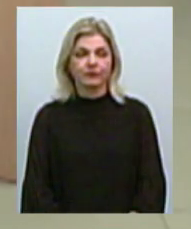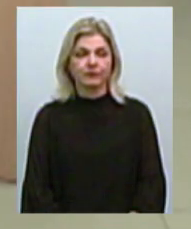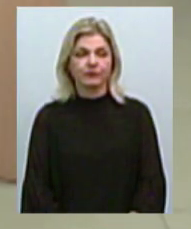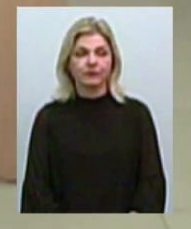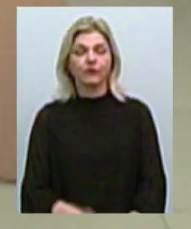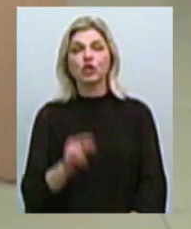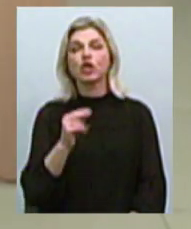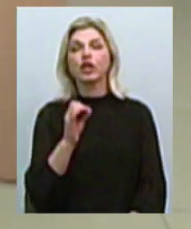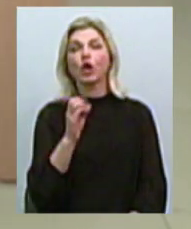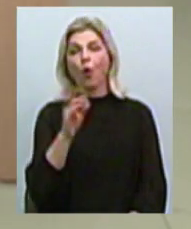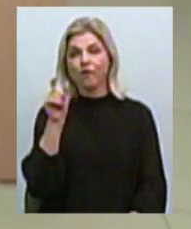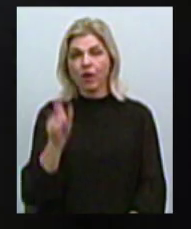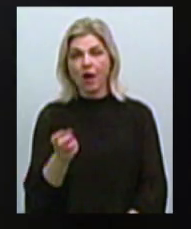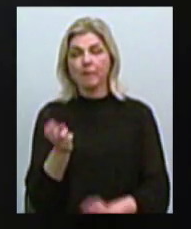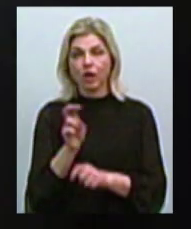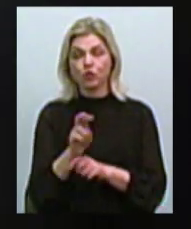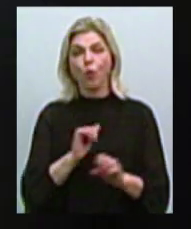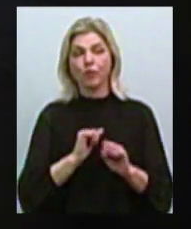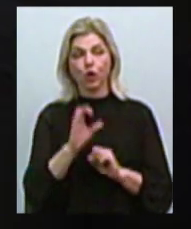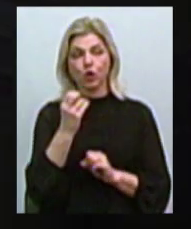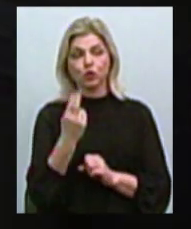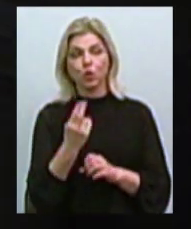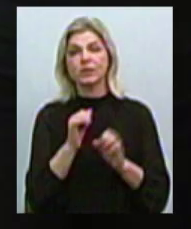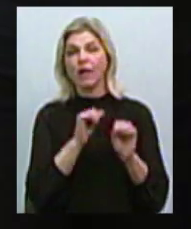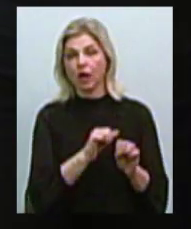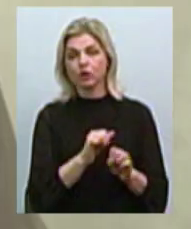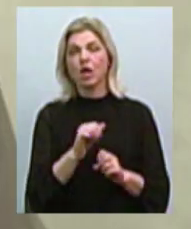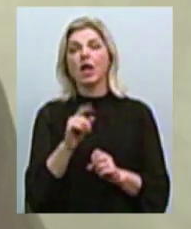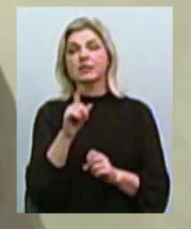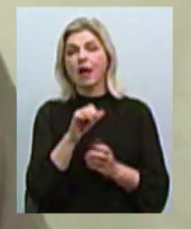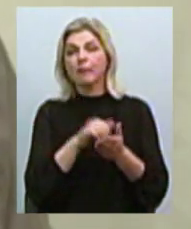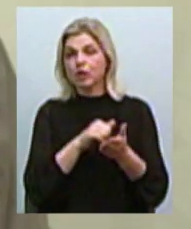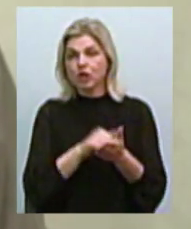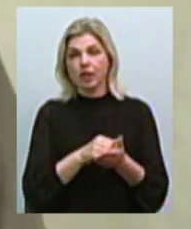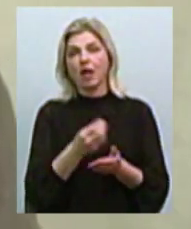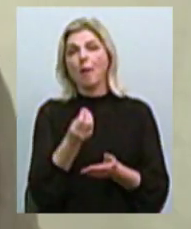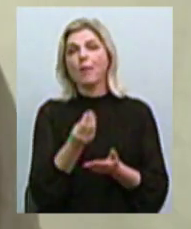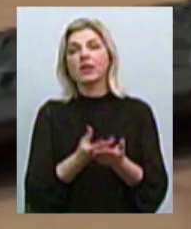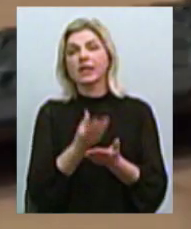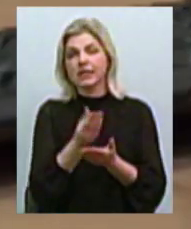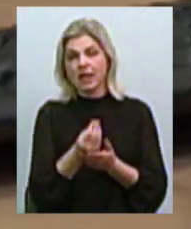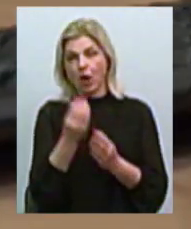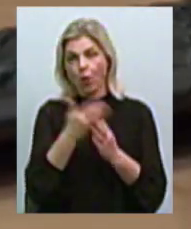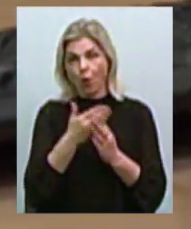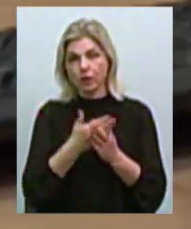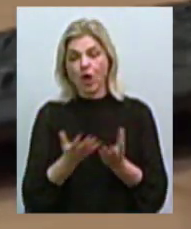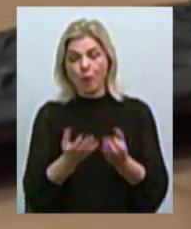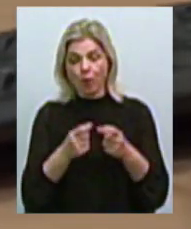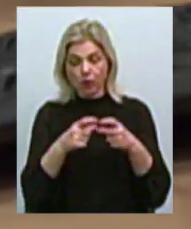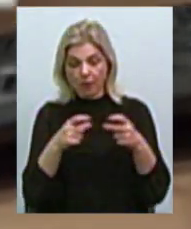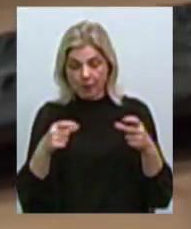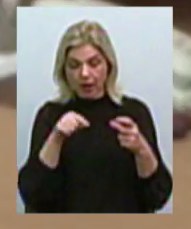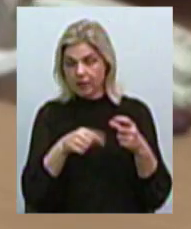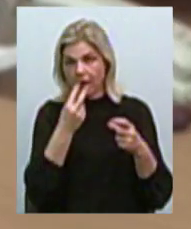Чернігівець Іван Коротков прийшов до управління соцзахисту через монетизацію пільг. Отримав платіжку і не побачив там своєї